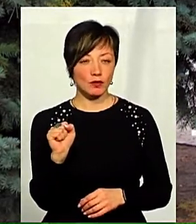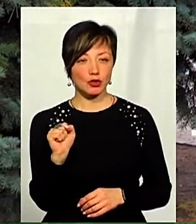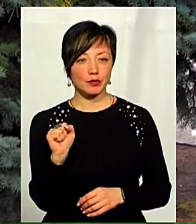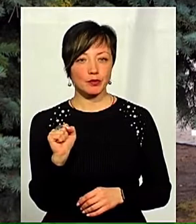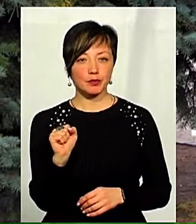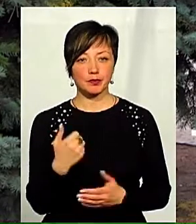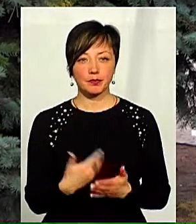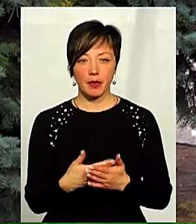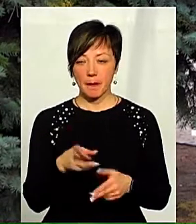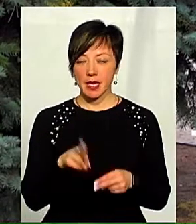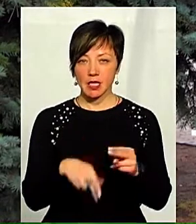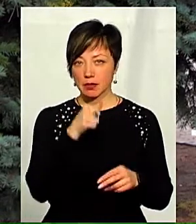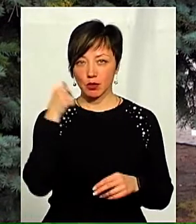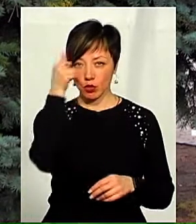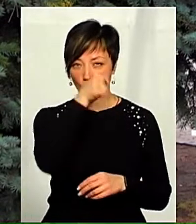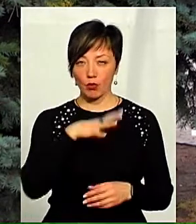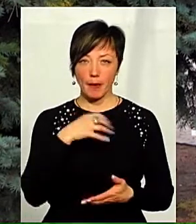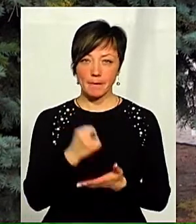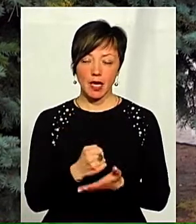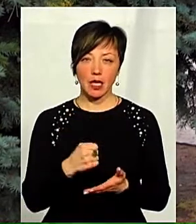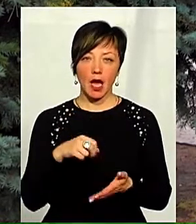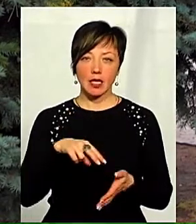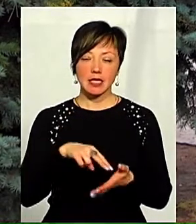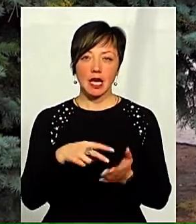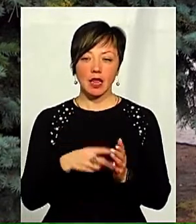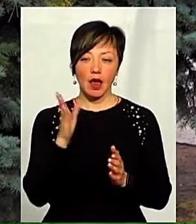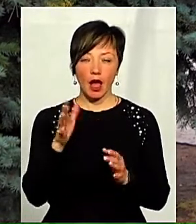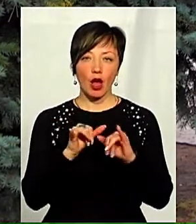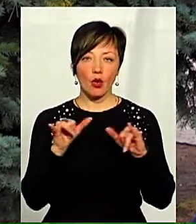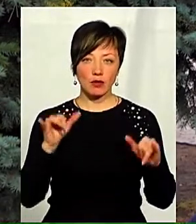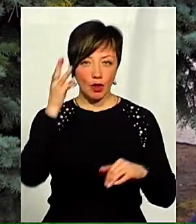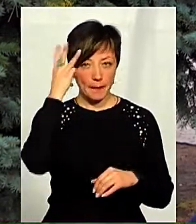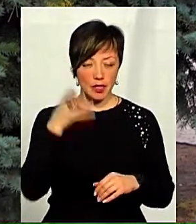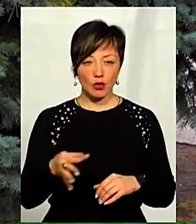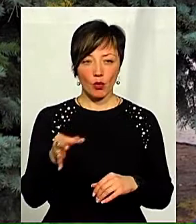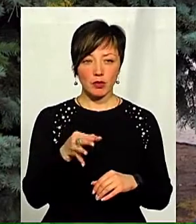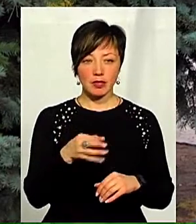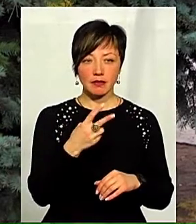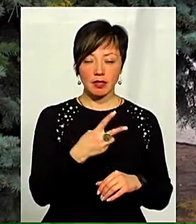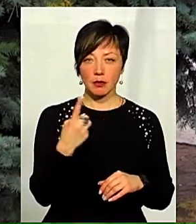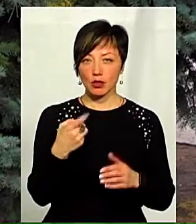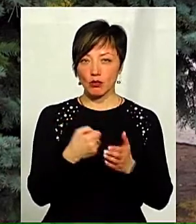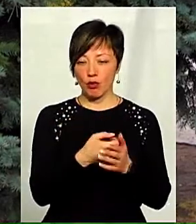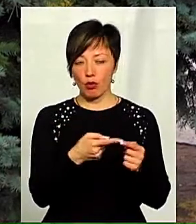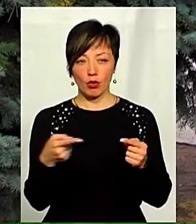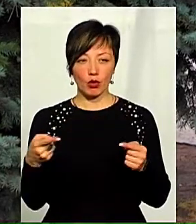Буквально наприкінці минулого року була прийнята стратегія розвитку Хмельницької області з 2021 по